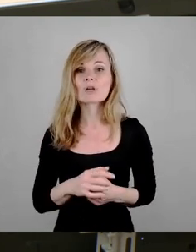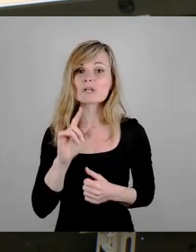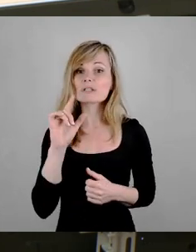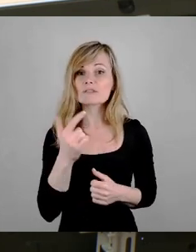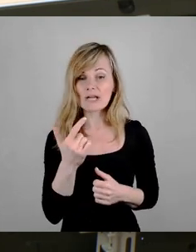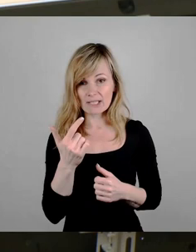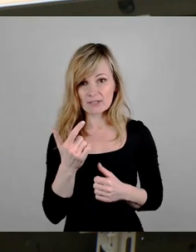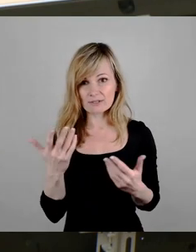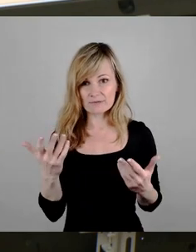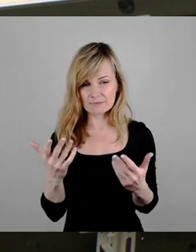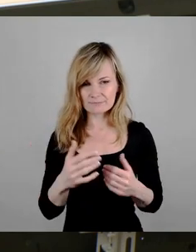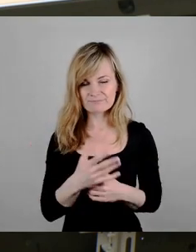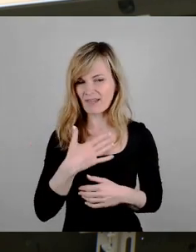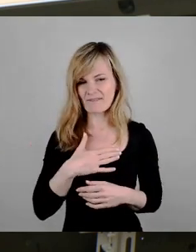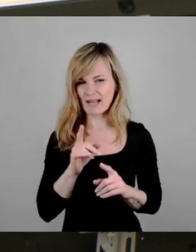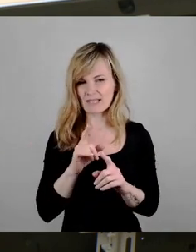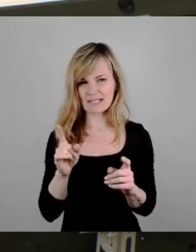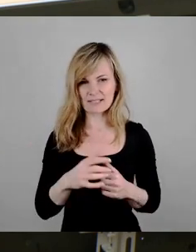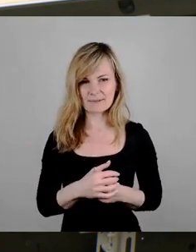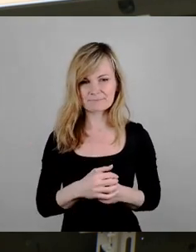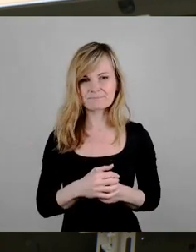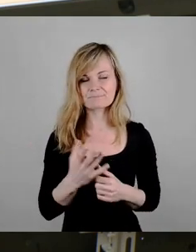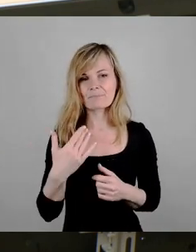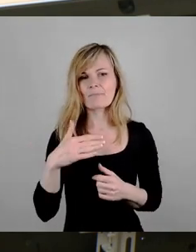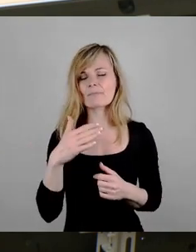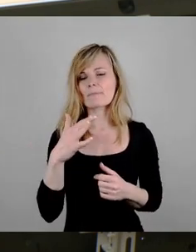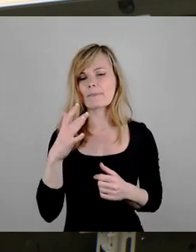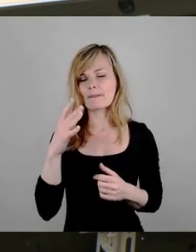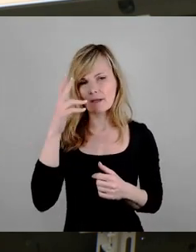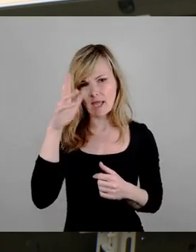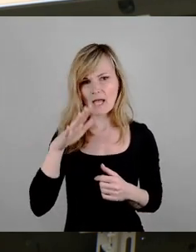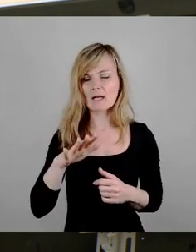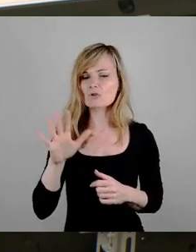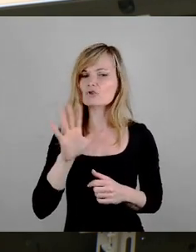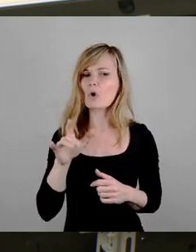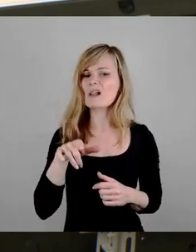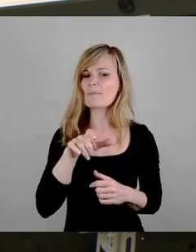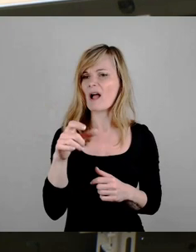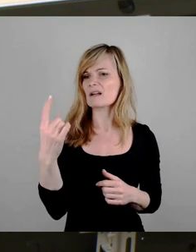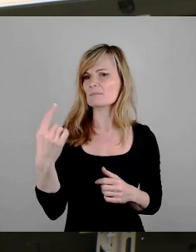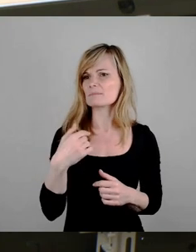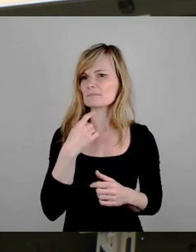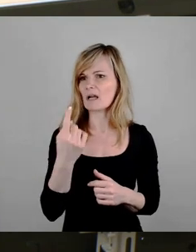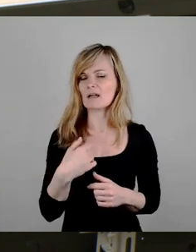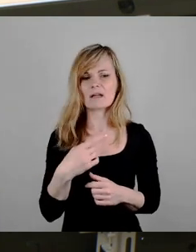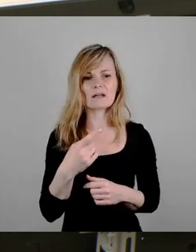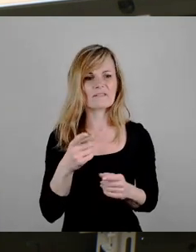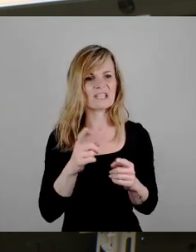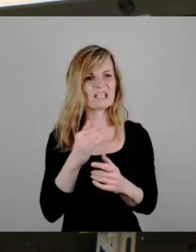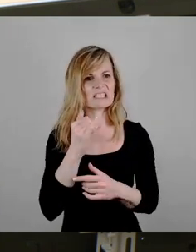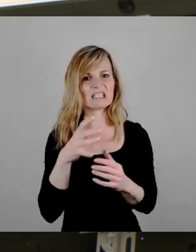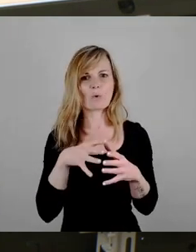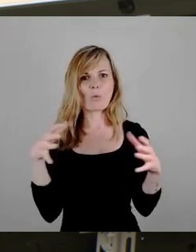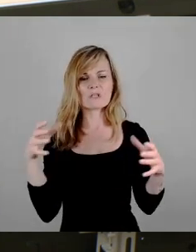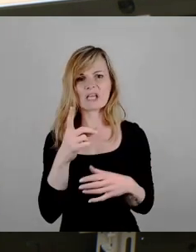die gefällt mir überhaupt nicht, nämlich, dass Sie es, Herr Schollbach, hier so als die große Dirk-Hilbert-Show darstellen. Also,